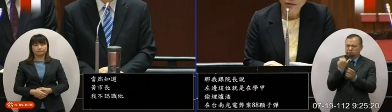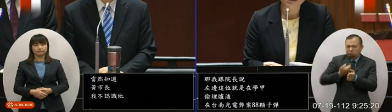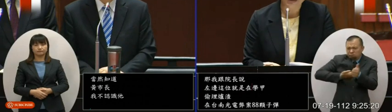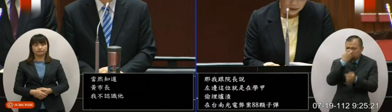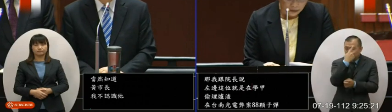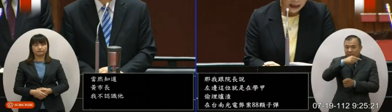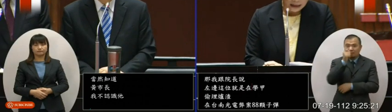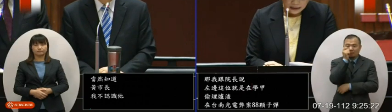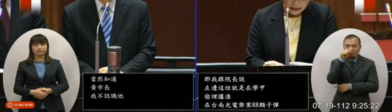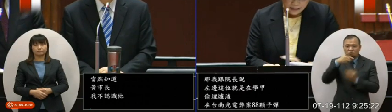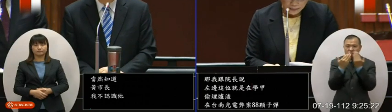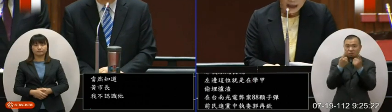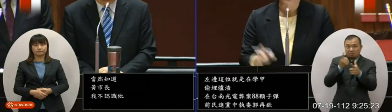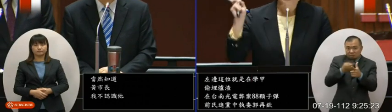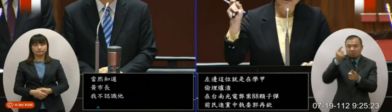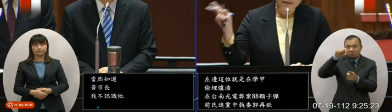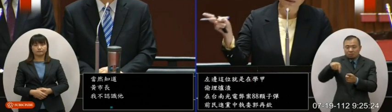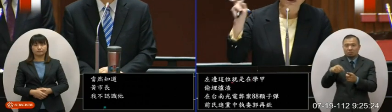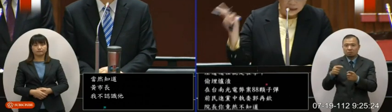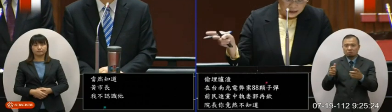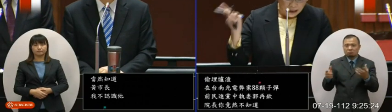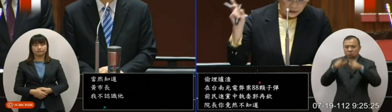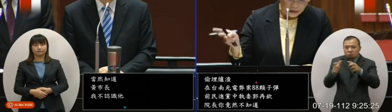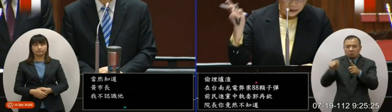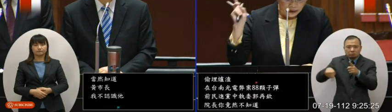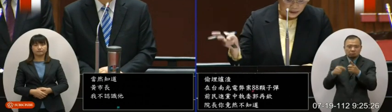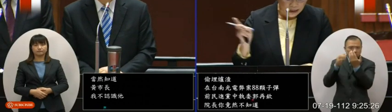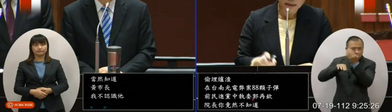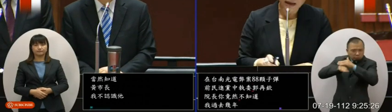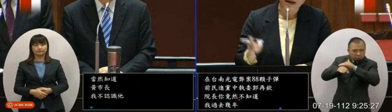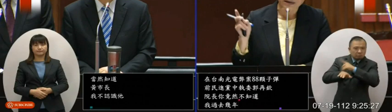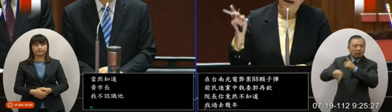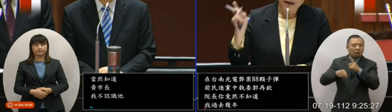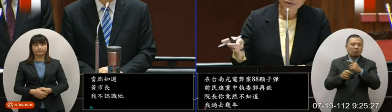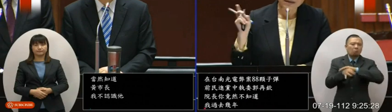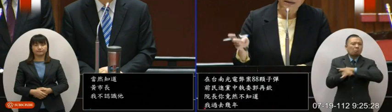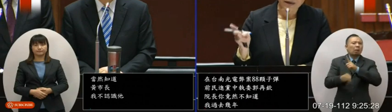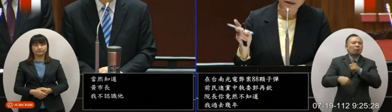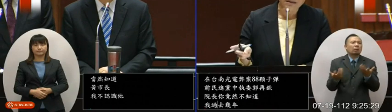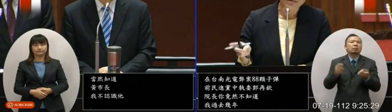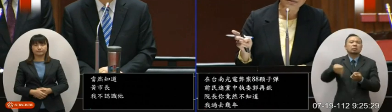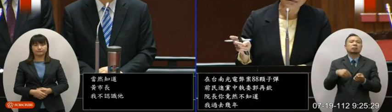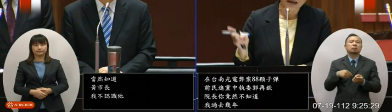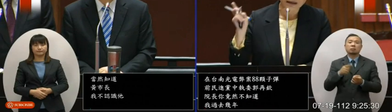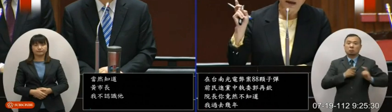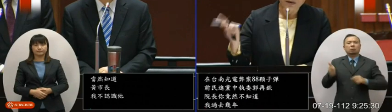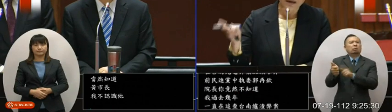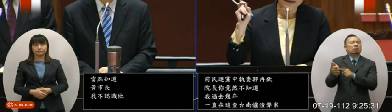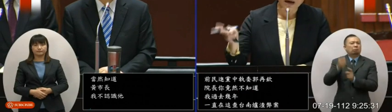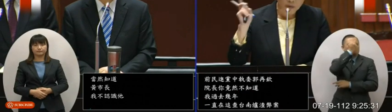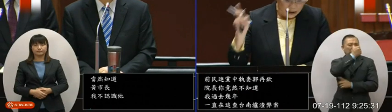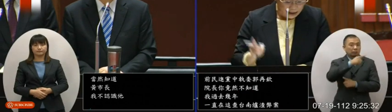追查台南雪甲的如茶的这个掩埋弊案就是这位民进党中指挥郭再青在搞的根据检察官的起诉书